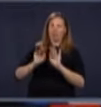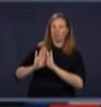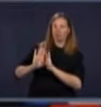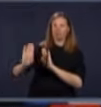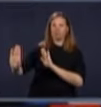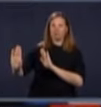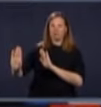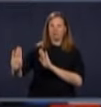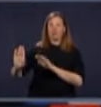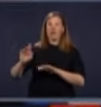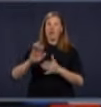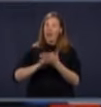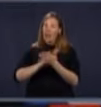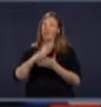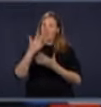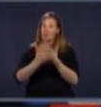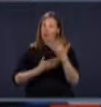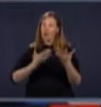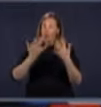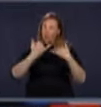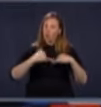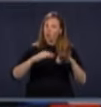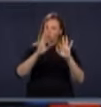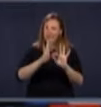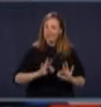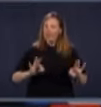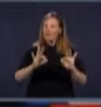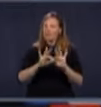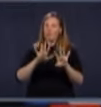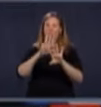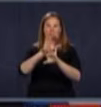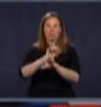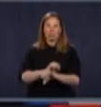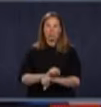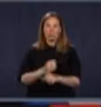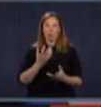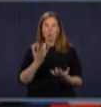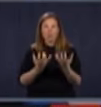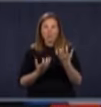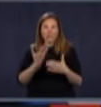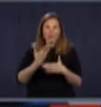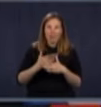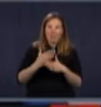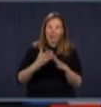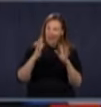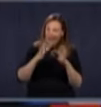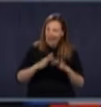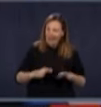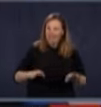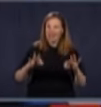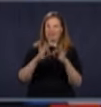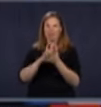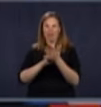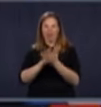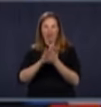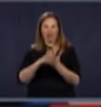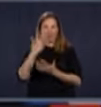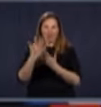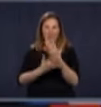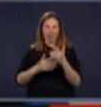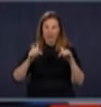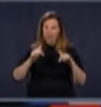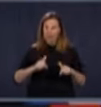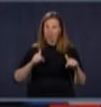etc. Puis le lavage de mains est très important quand on fait des repas, etc. C'est majeur. Fait que je veux juste vous dire qu'on n'est pas fous,